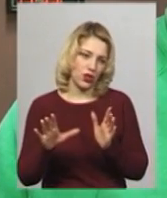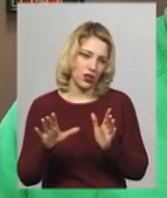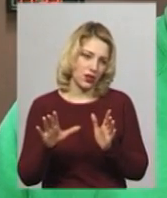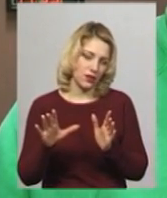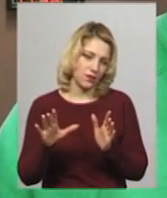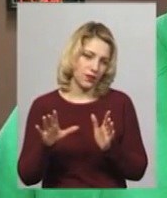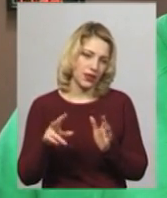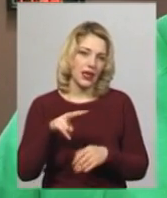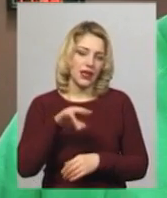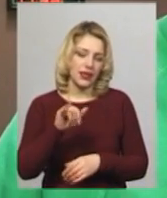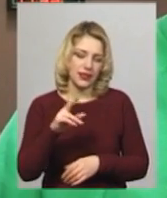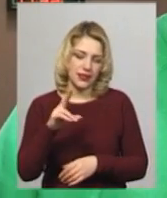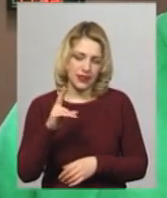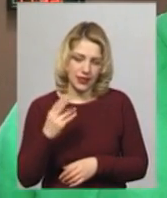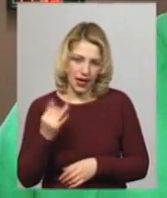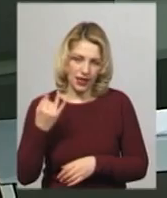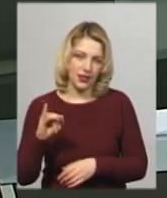ліцей електроніки.